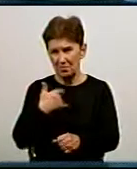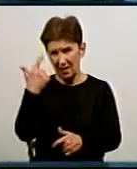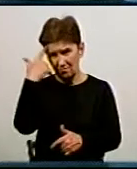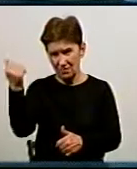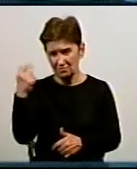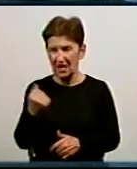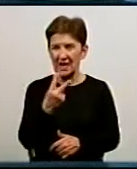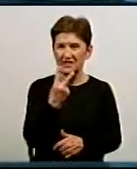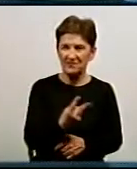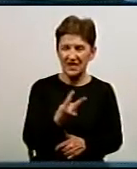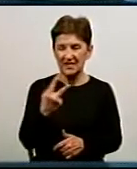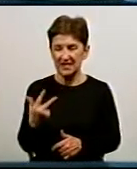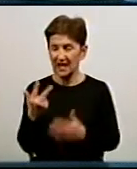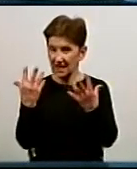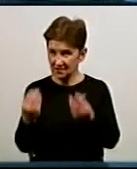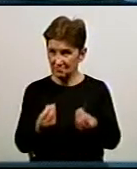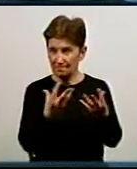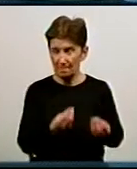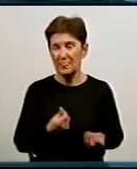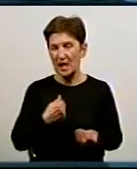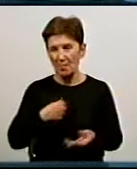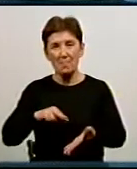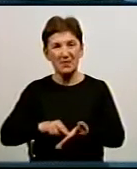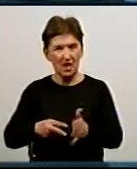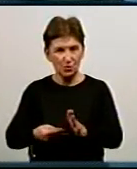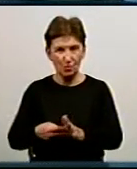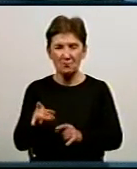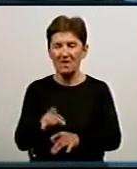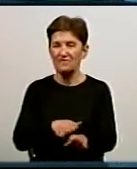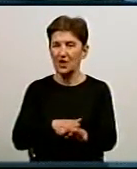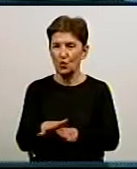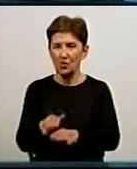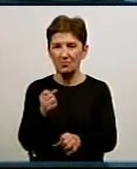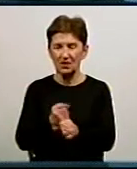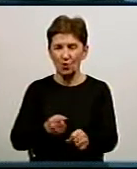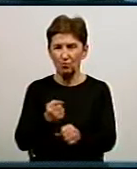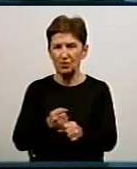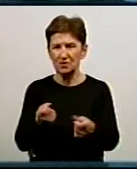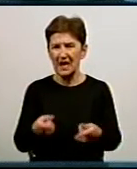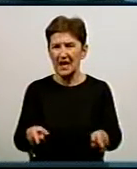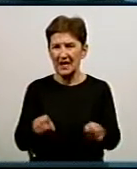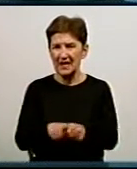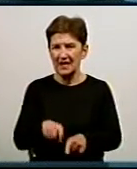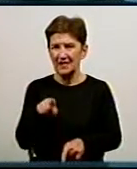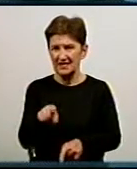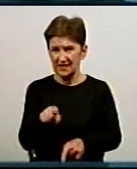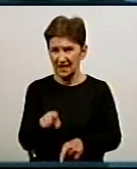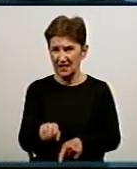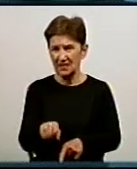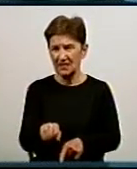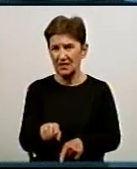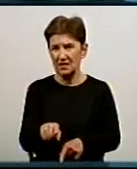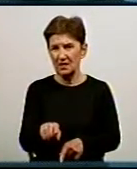дві, на три доби, ми, як правило, плануємо ці роботи, виконуємо роботи ці самі на таких ділянках, де саме аварійні, ми